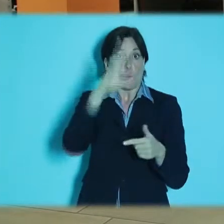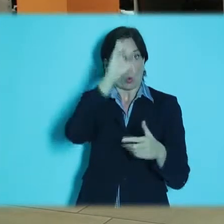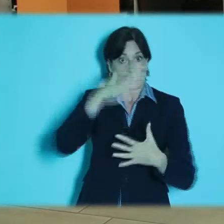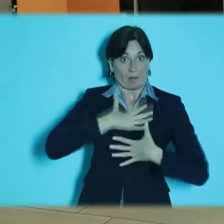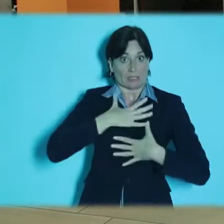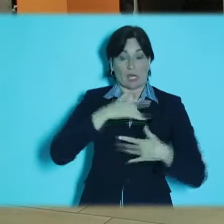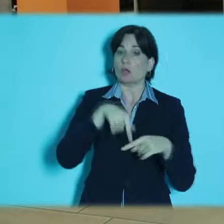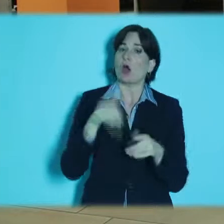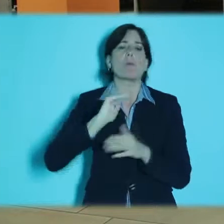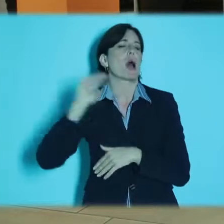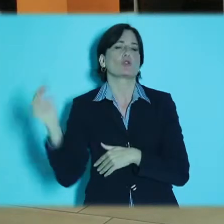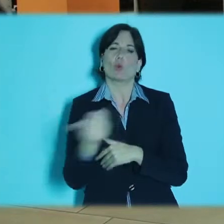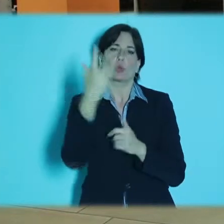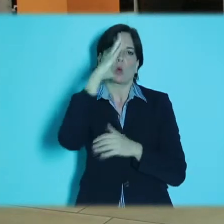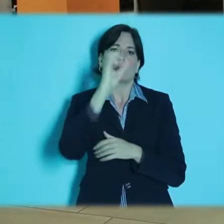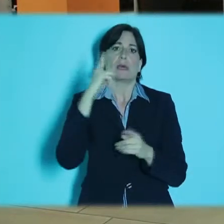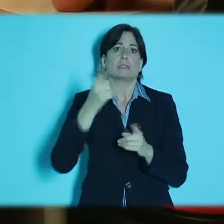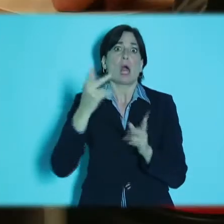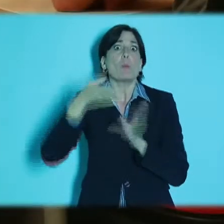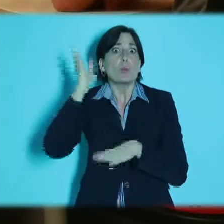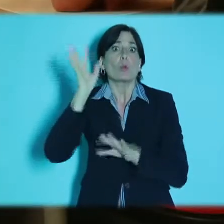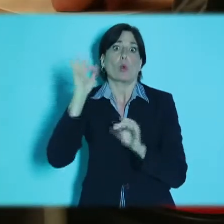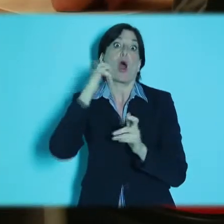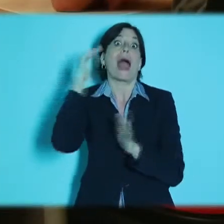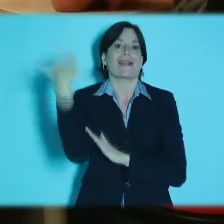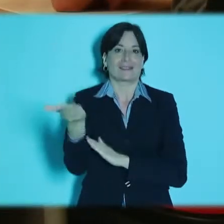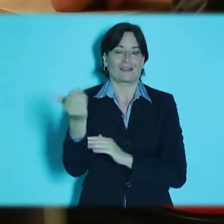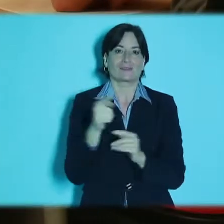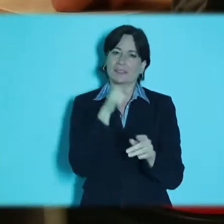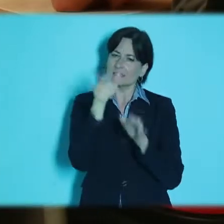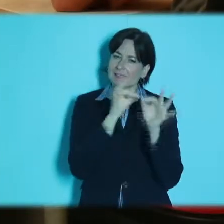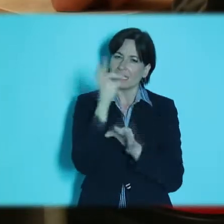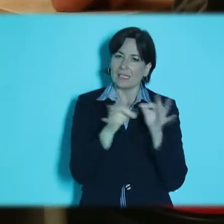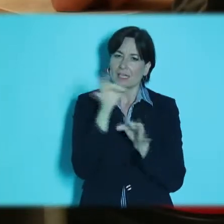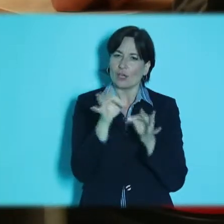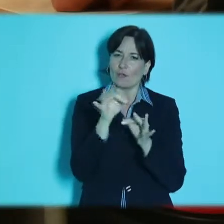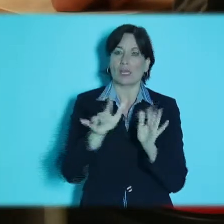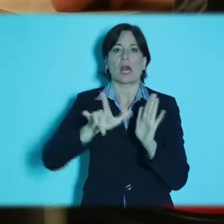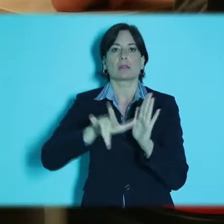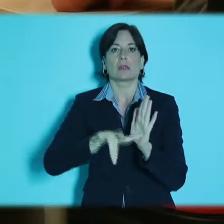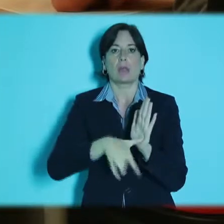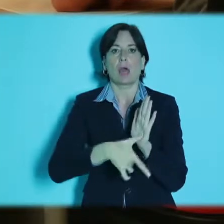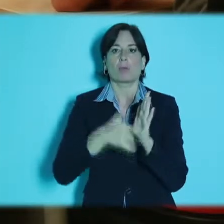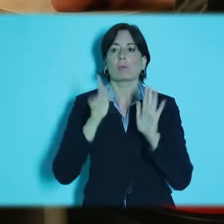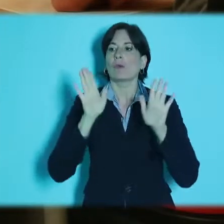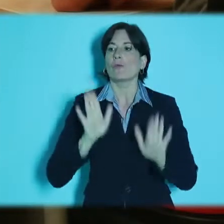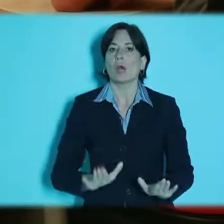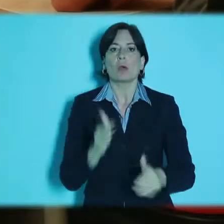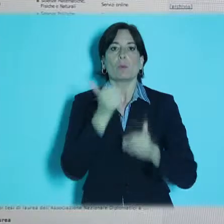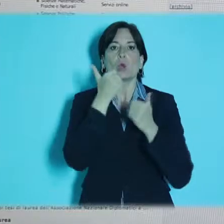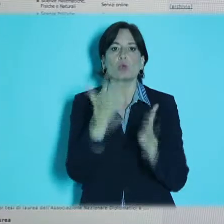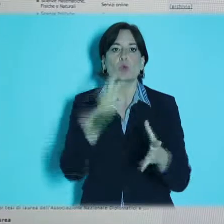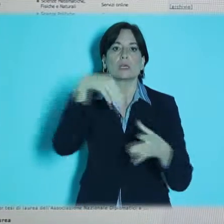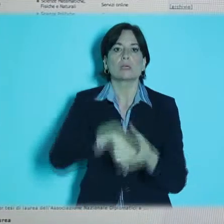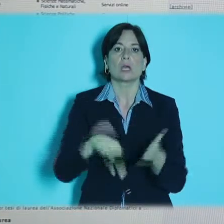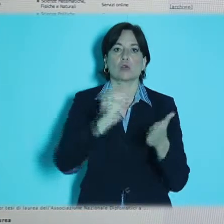gli Atenei e le università, soprattutto all'estero. Questo permette di poter evitare tempi morti